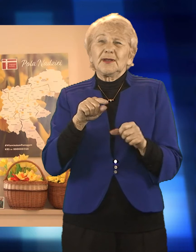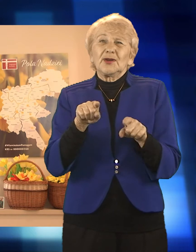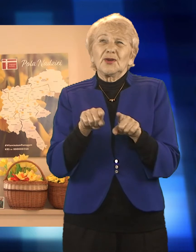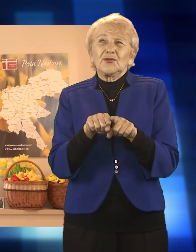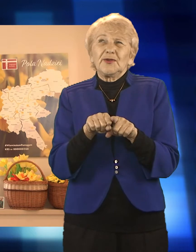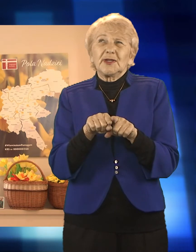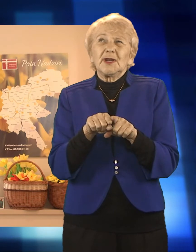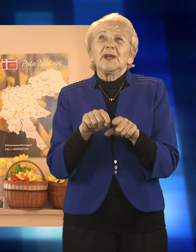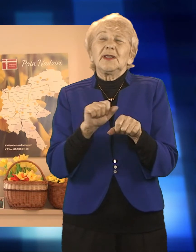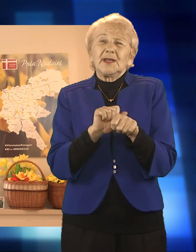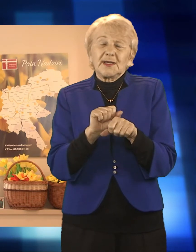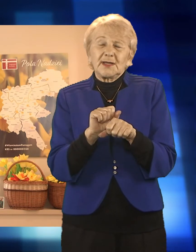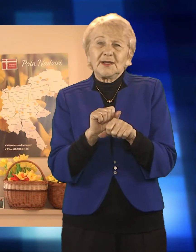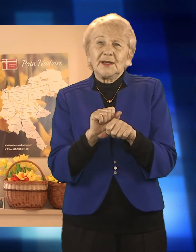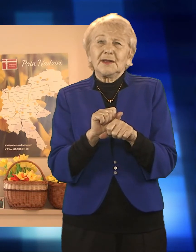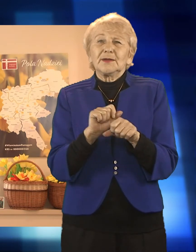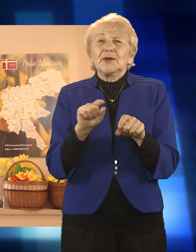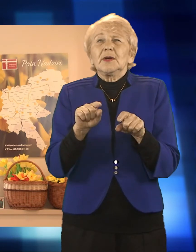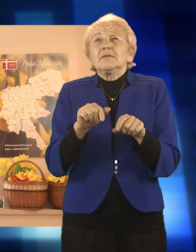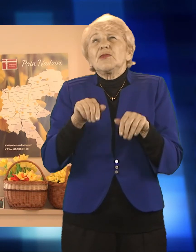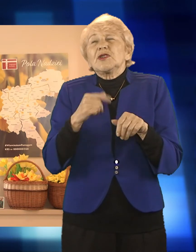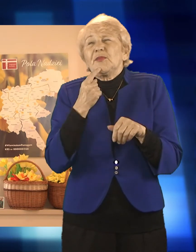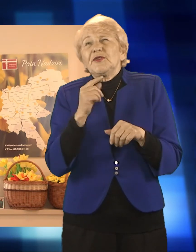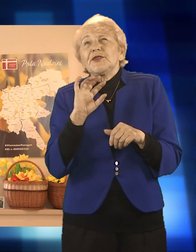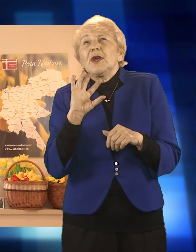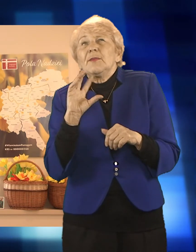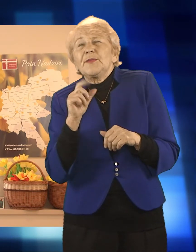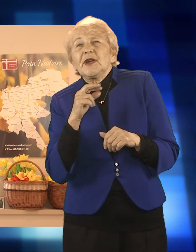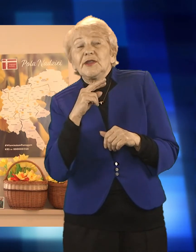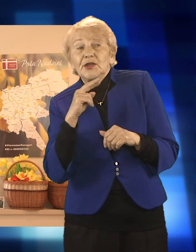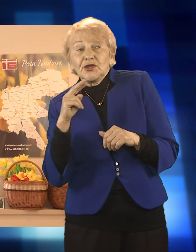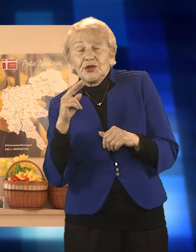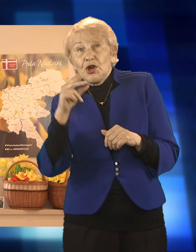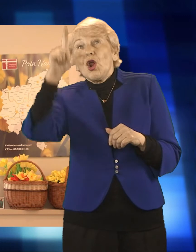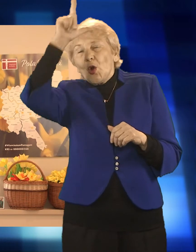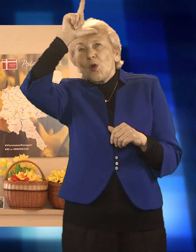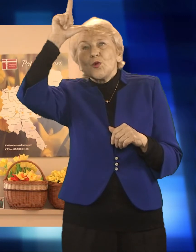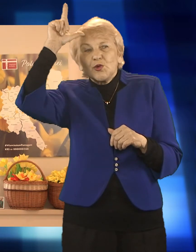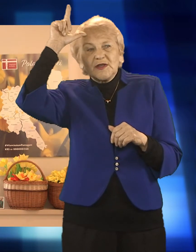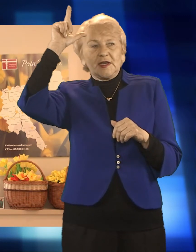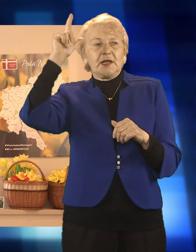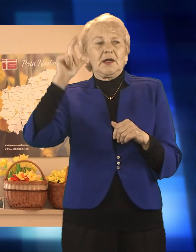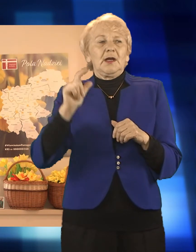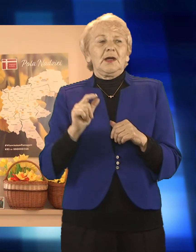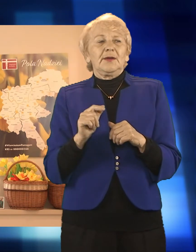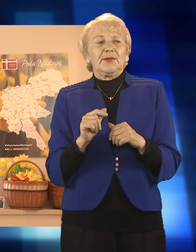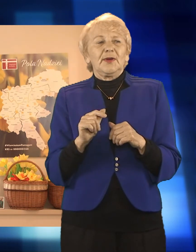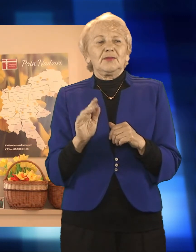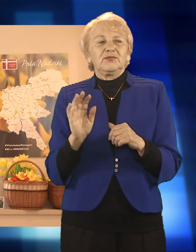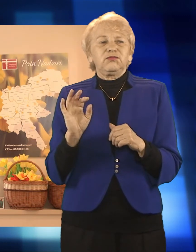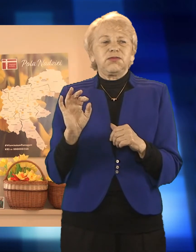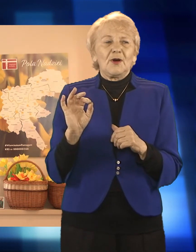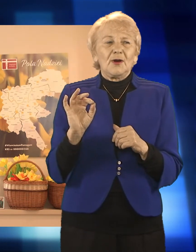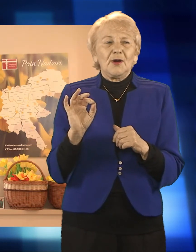mam nadzieję, wszystkich służb medycznych dzieje, ale tutaj mogę powiedzieć wokół hospicjum, bo na przykład chłopcy z poprawczaka,